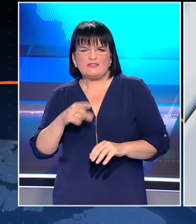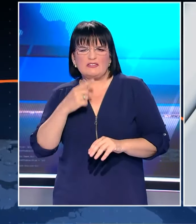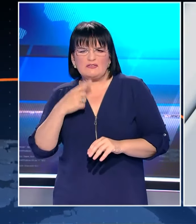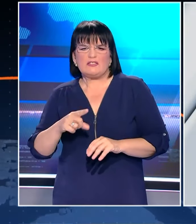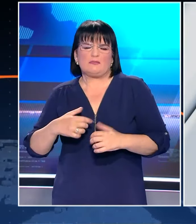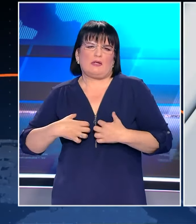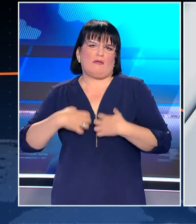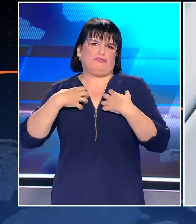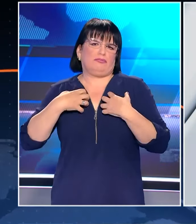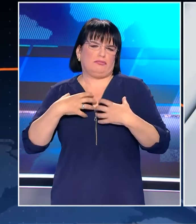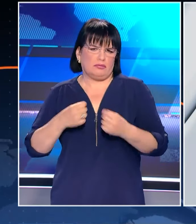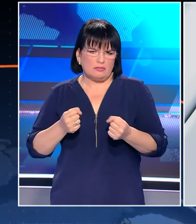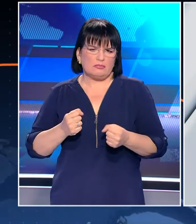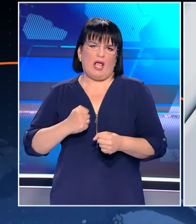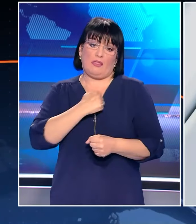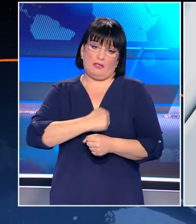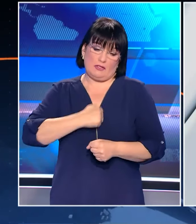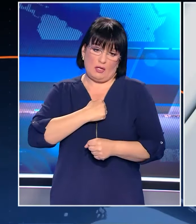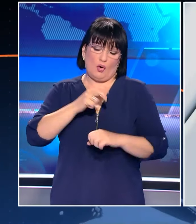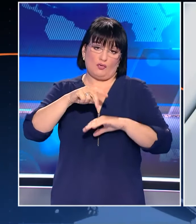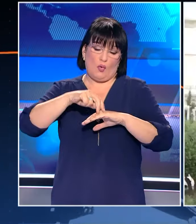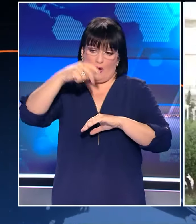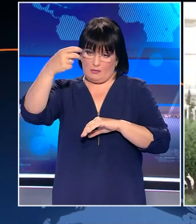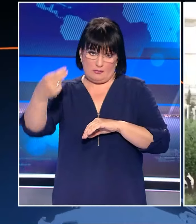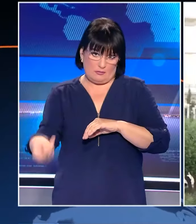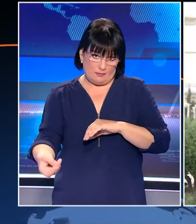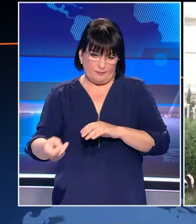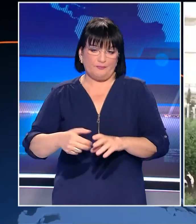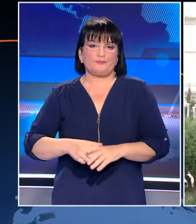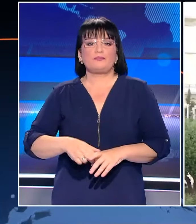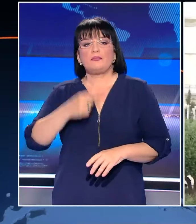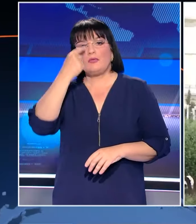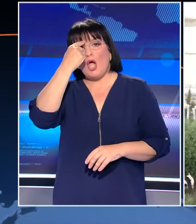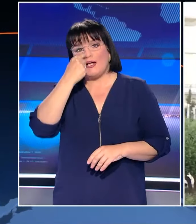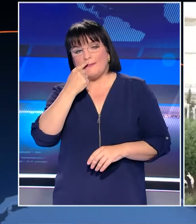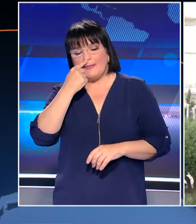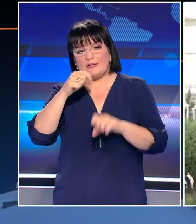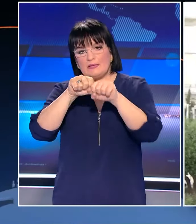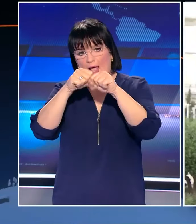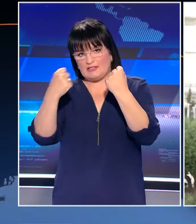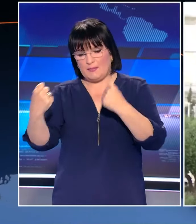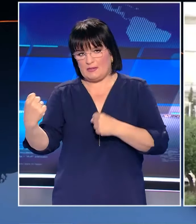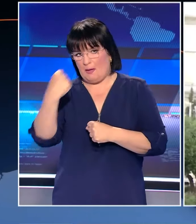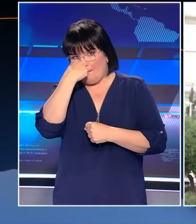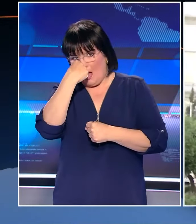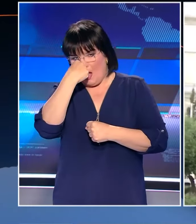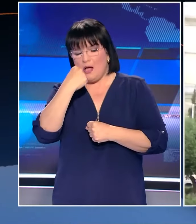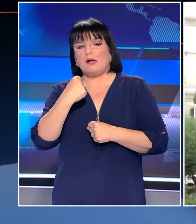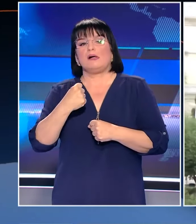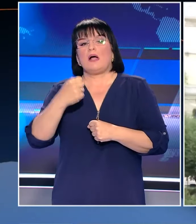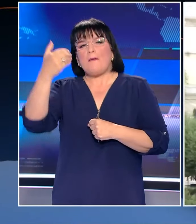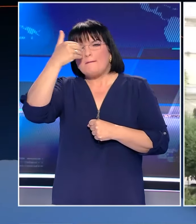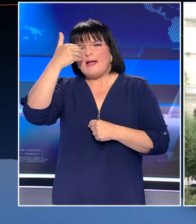δυστυχώς και δεν το συζητώ να βρεθεί στο έδαφος. Κάταγμα ρηνικών οστών. Διάστρεμα και